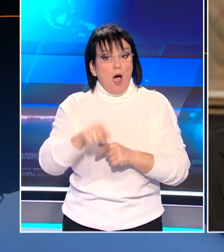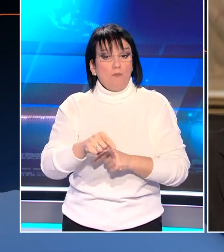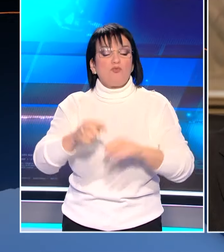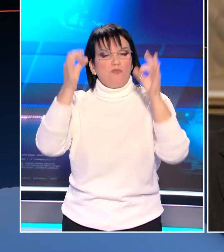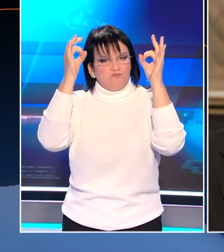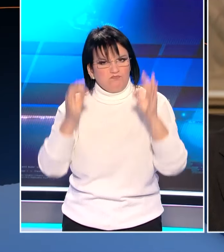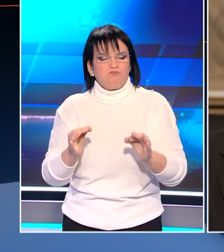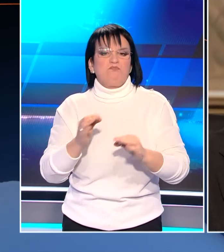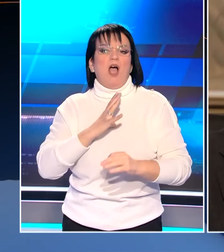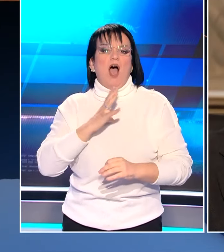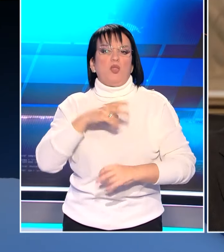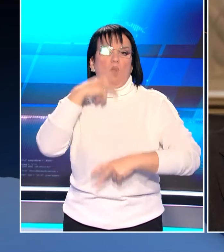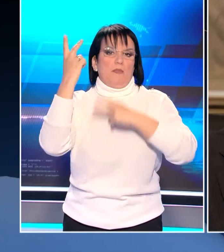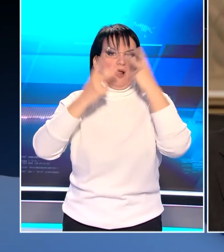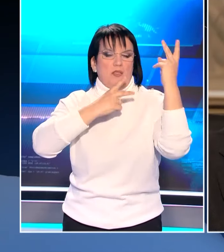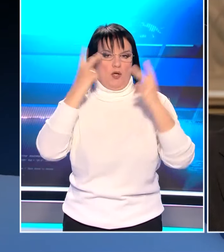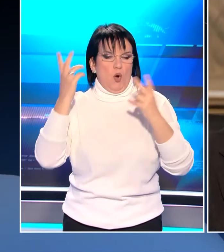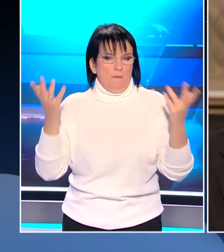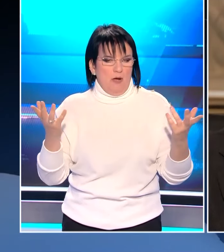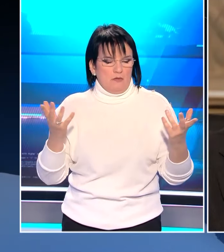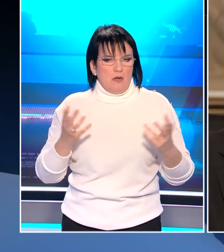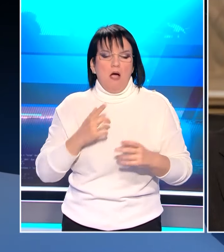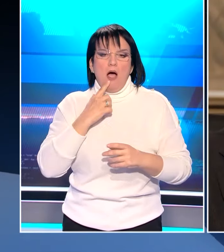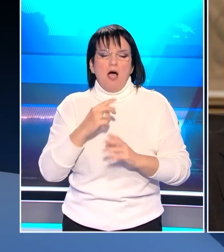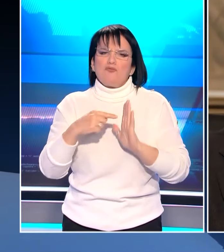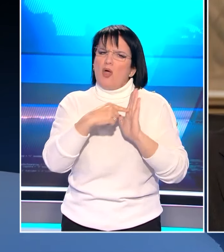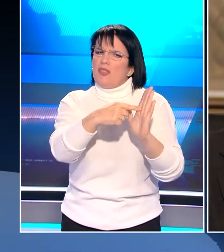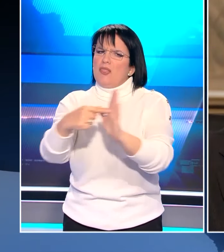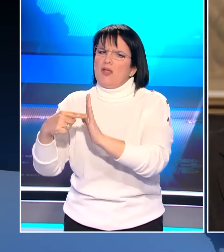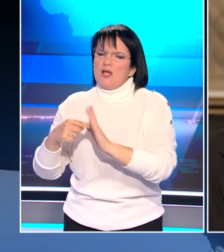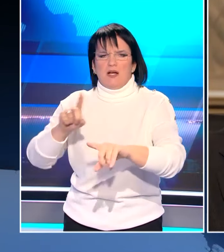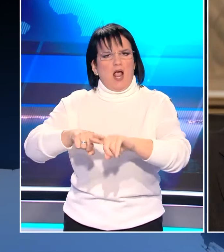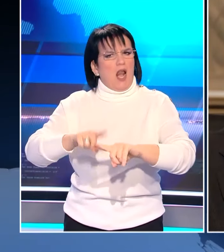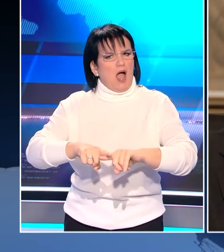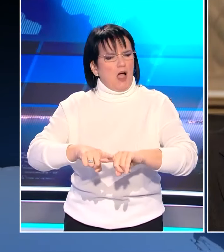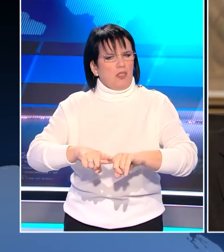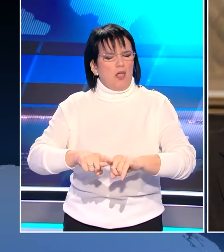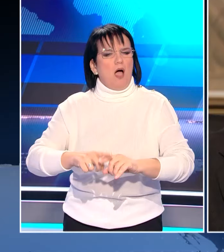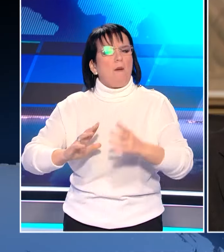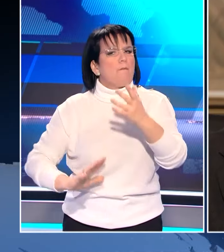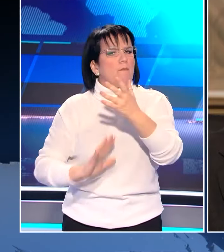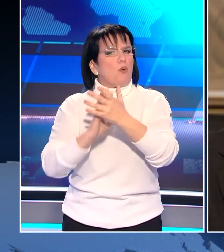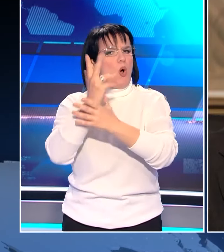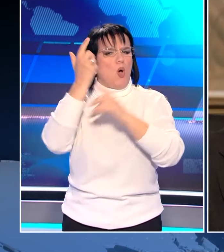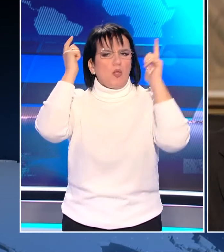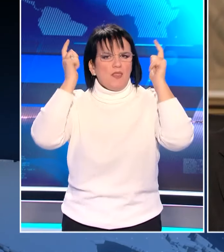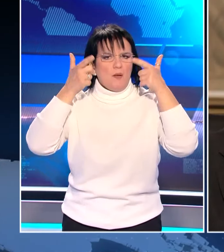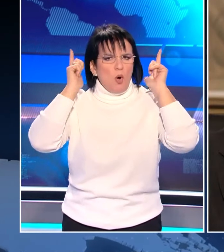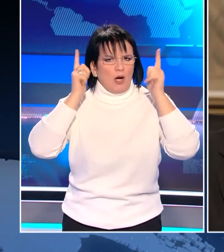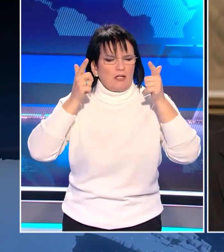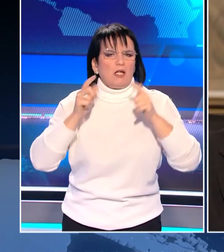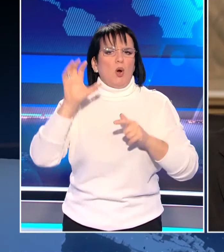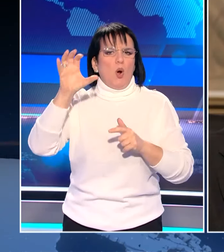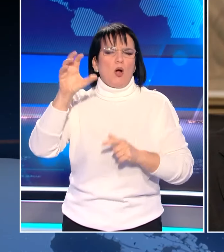ορόσημο για τα άνθρωπινα δικαιώματα, το οποίο αντικατοπτρίζει τη σημερινή Ελλάδα, μια προοδευτική και δημοκρατική χώρα